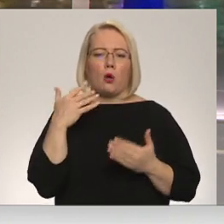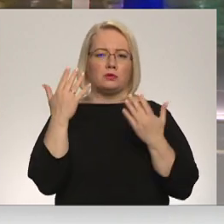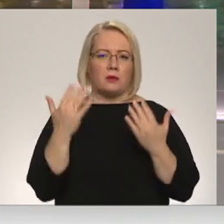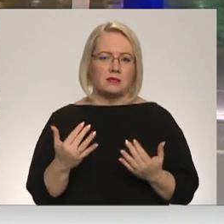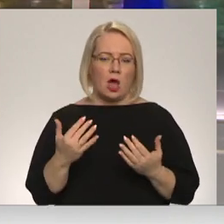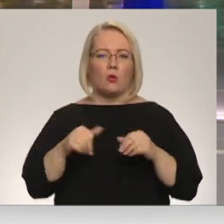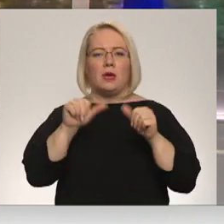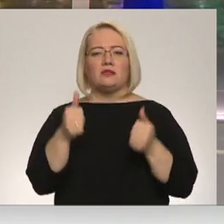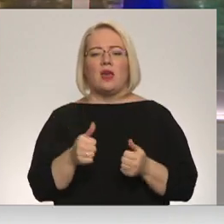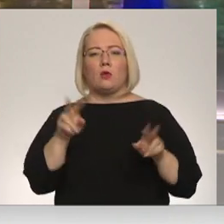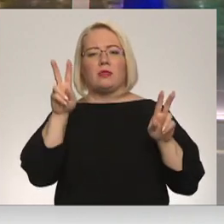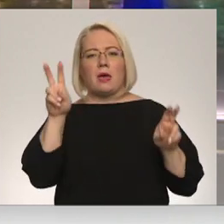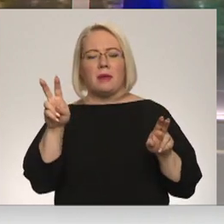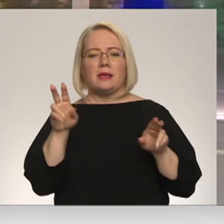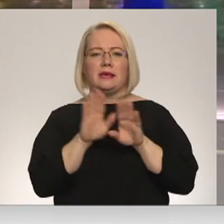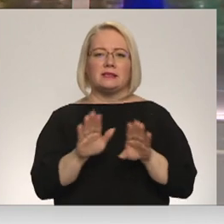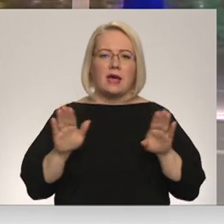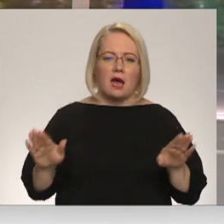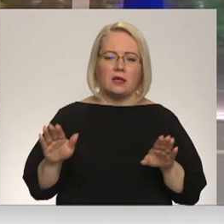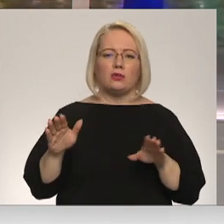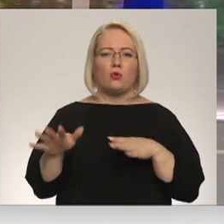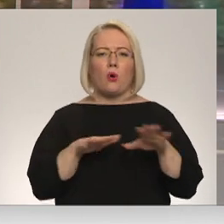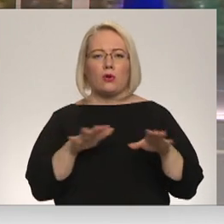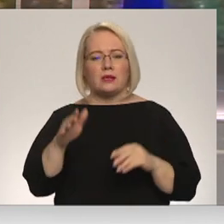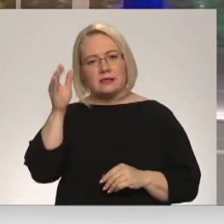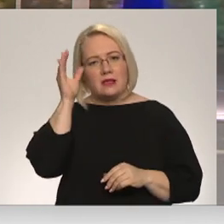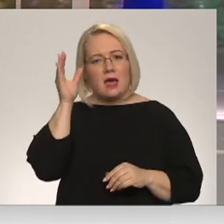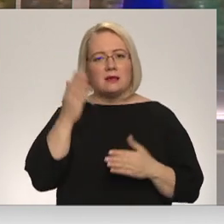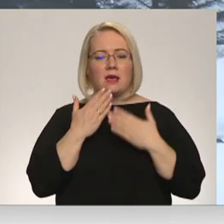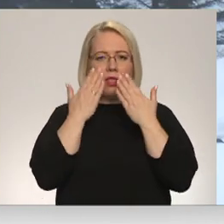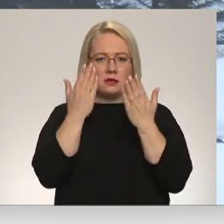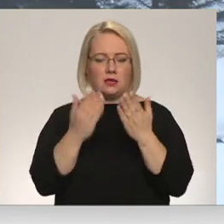izveidotas tematiskas izstādes un sarīkoti zinātniskie lasījumi.